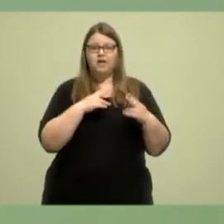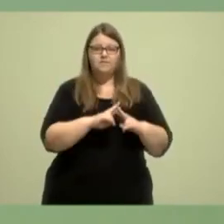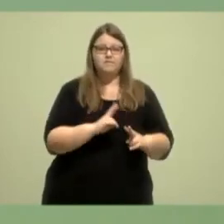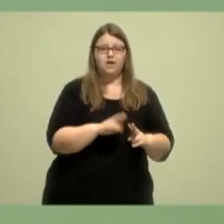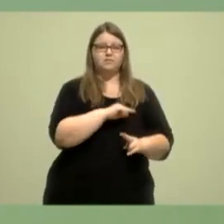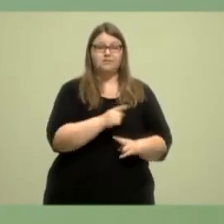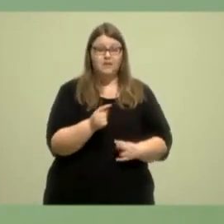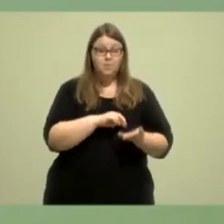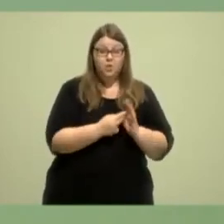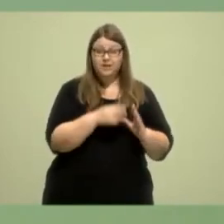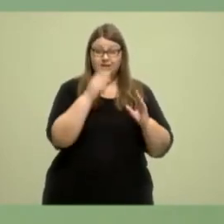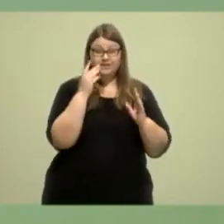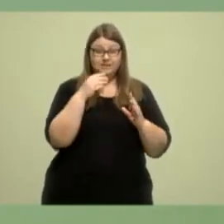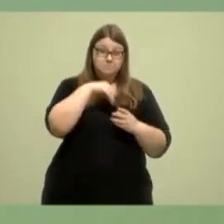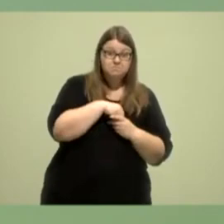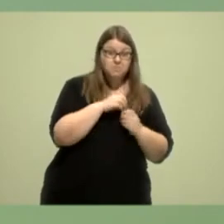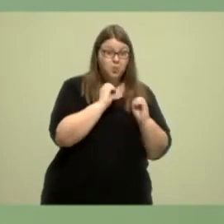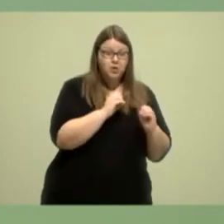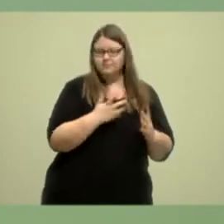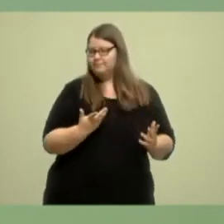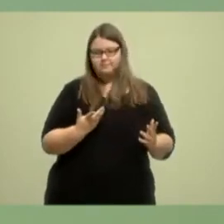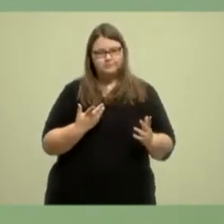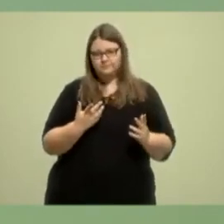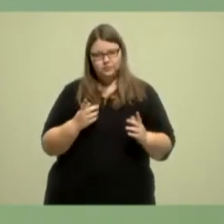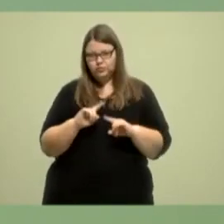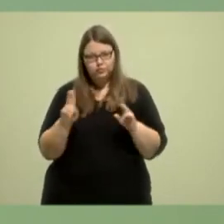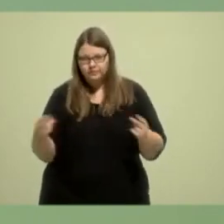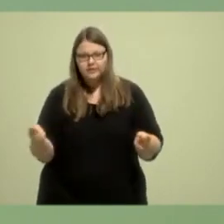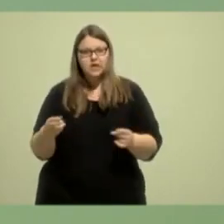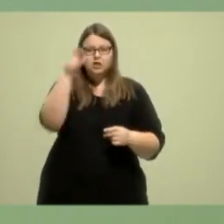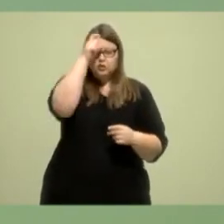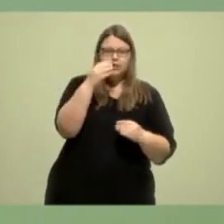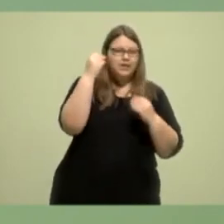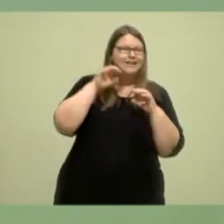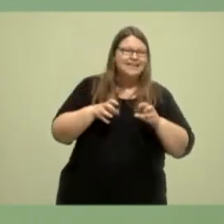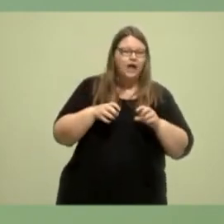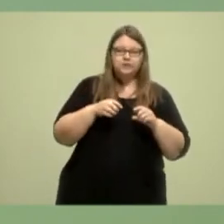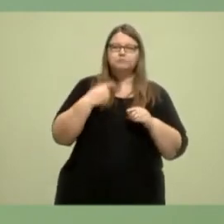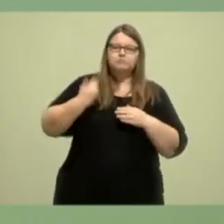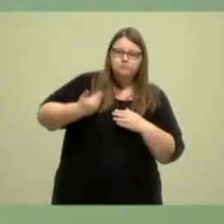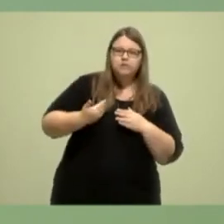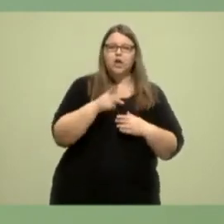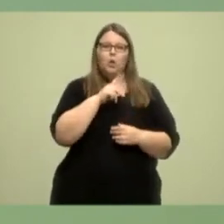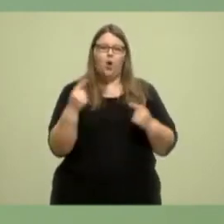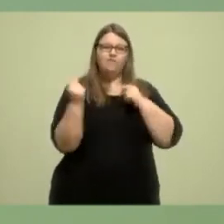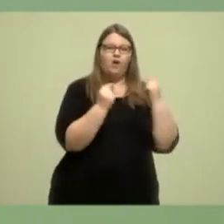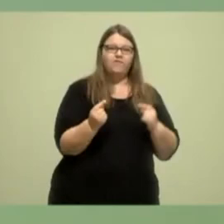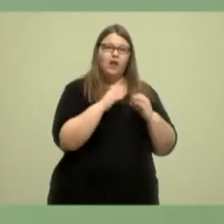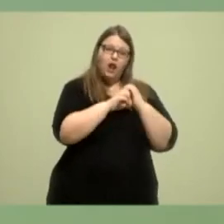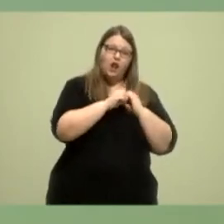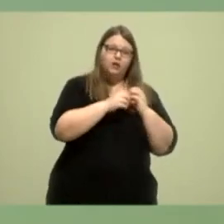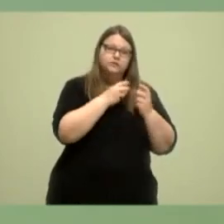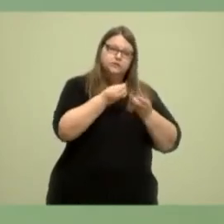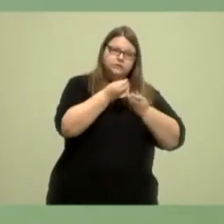unpolitisch werden. Ganz im Gegenteil. Türkische Nachrichten, wo in Dauerschleife über den Kurdenkonflikt berichtet wurde,